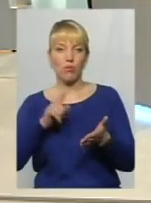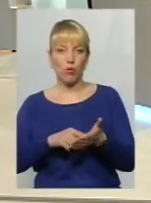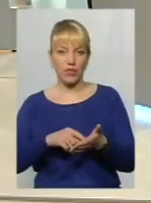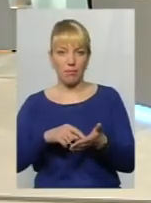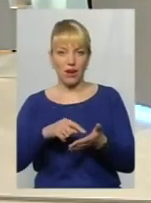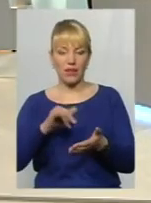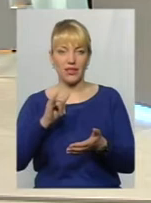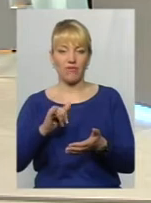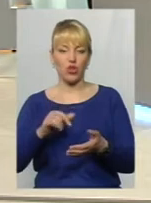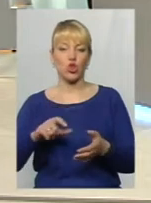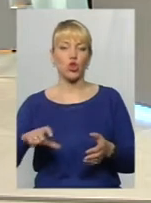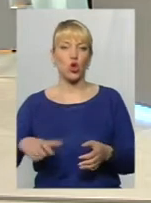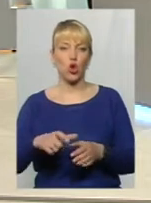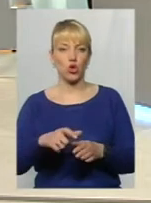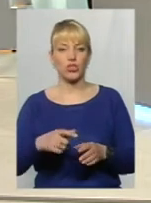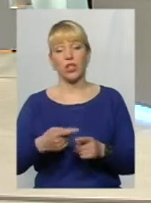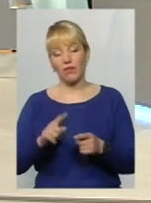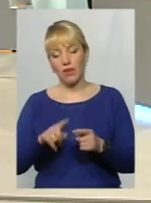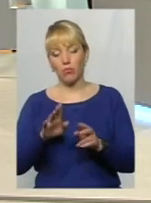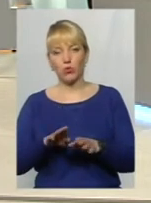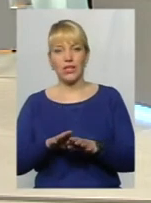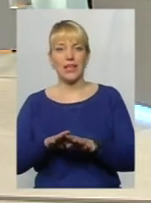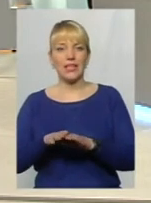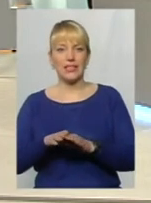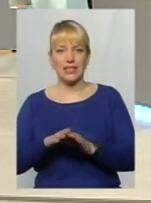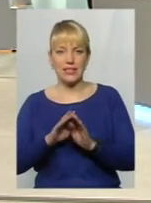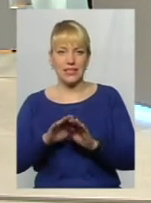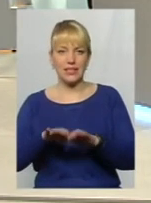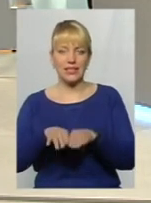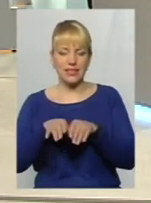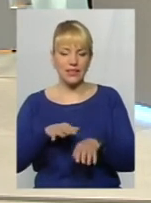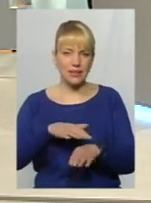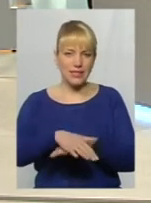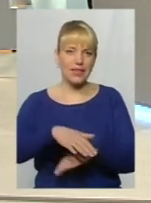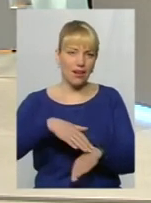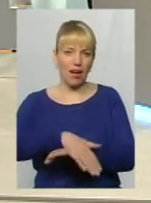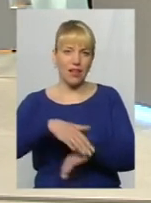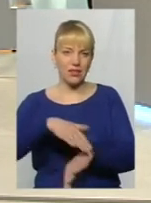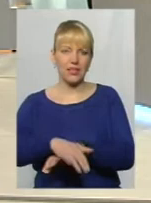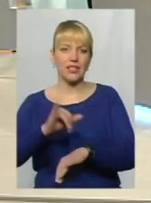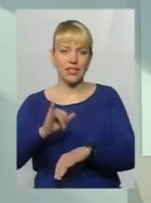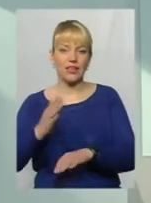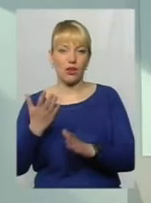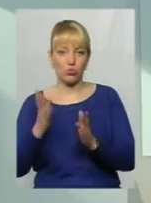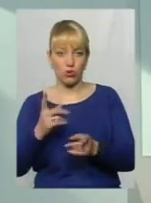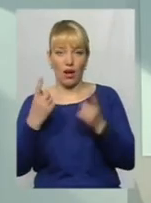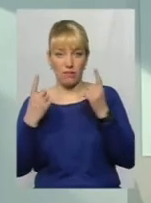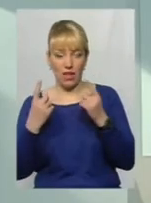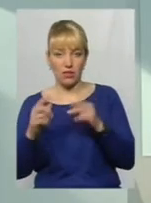в дорожнє покриття, вона буде стікати. Тобто, якщо проведеться капітальний ремонт,